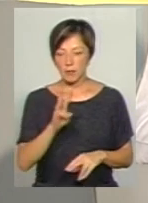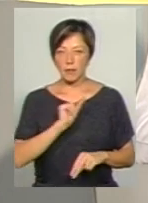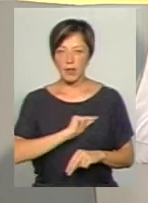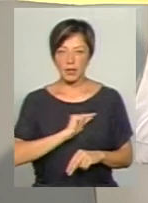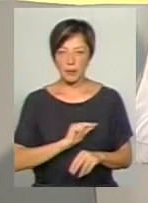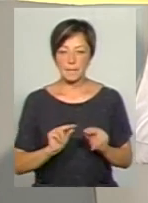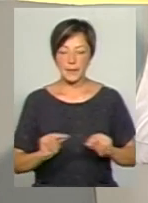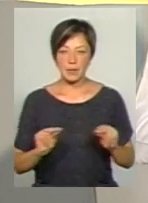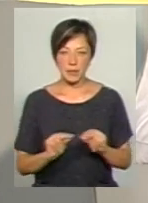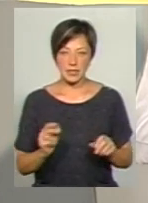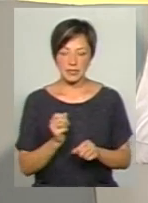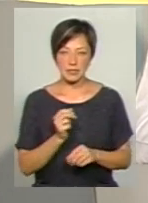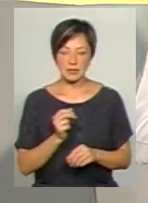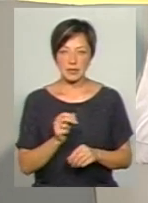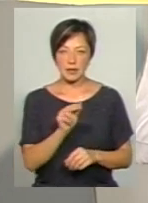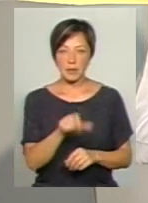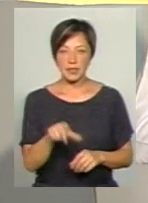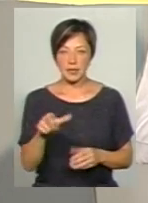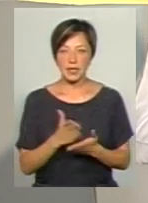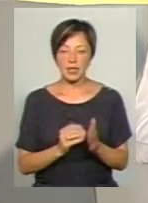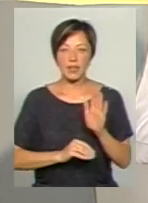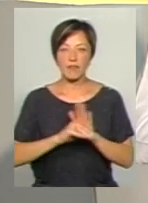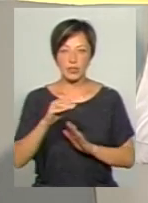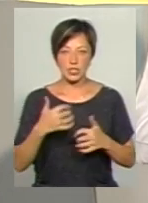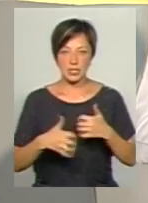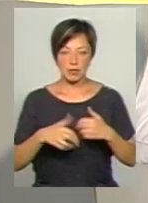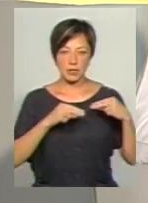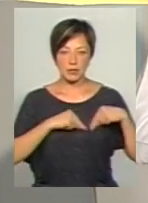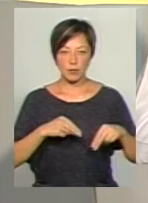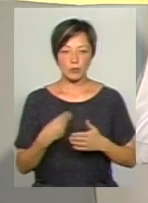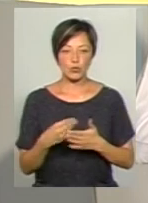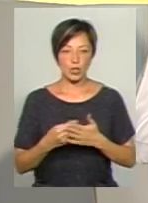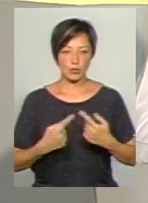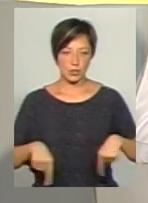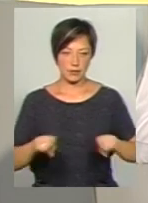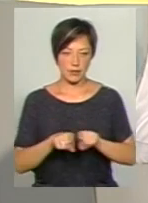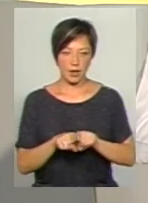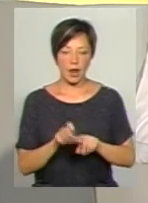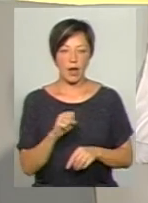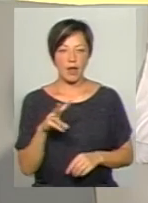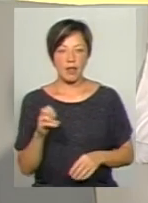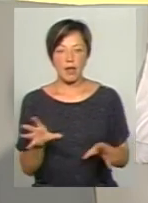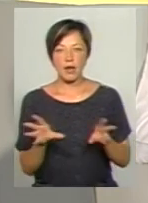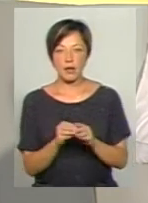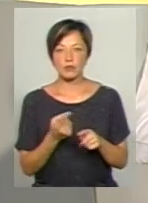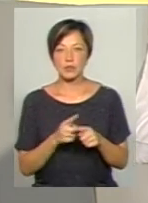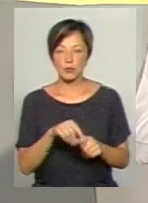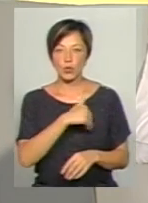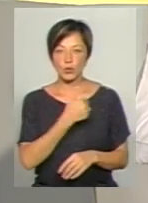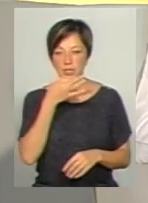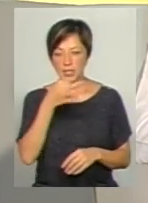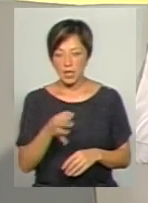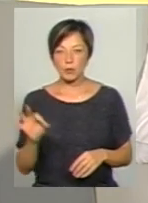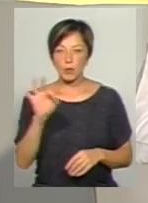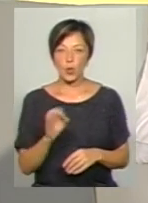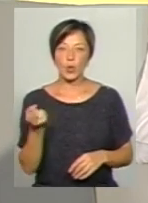педагогічних працівників сьогодні є найвищою серед працівників бюджетної сфери. Але разом з тим хочу зауважити і про